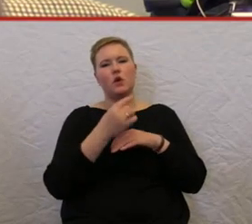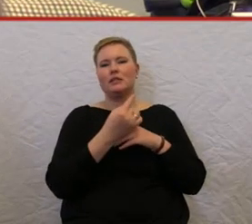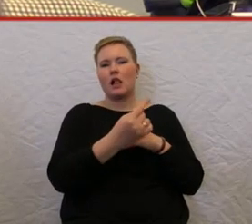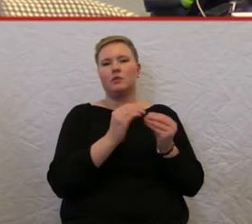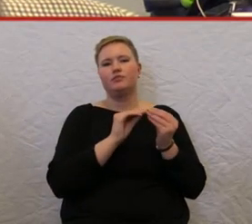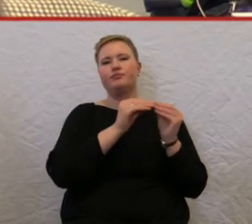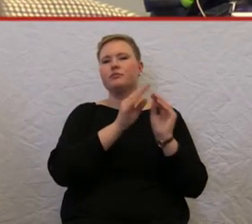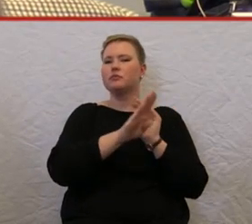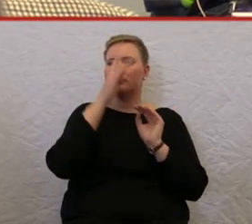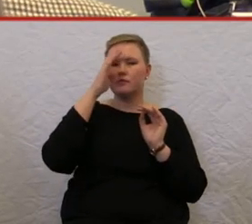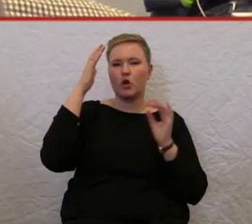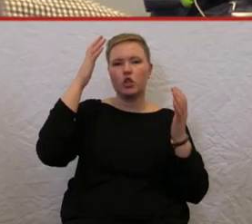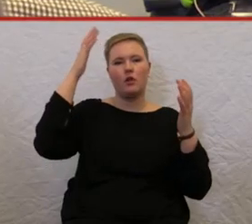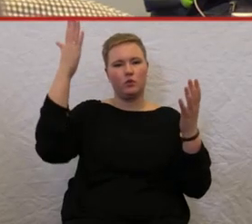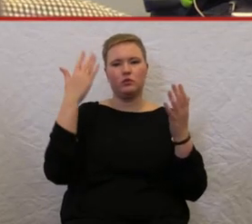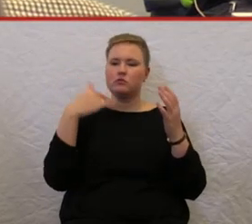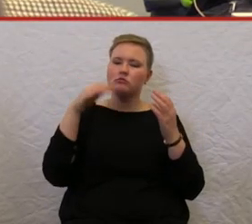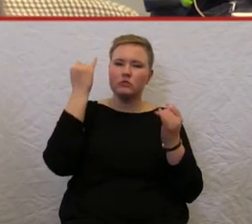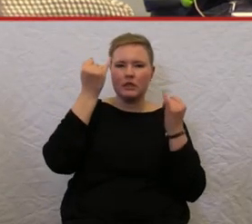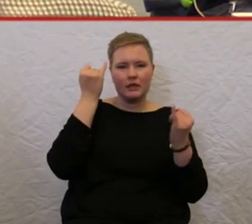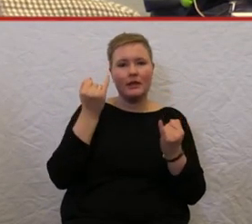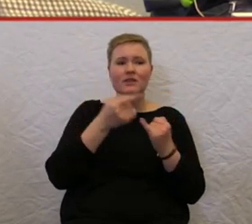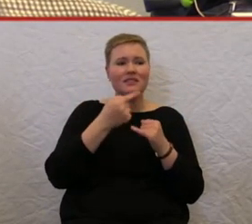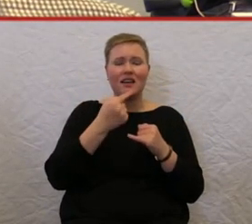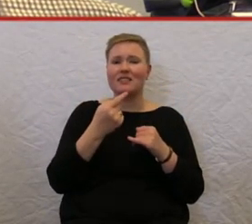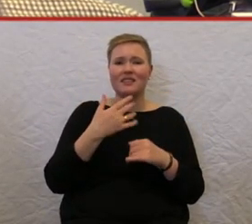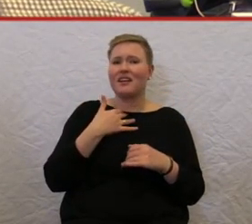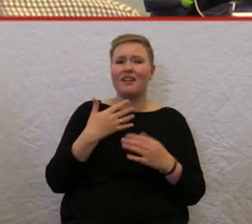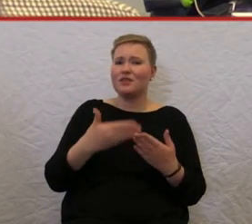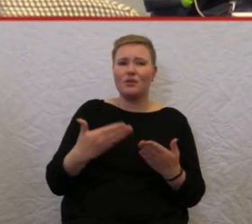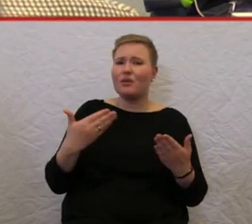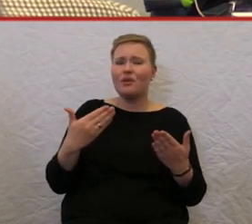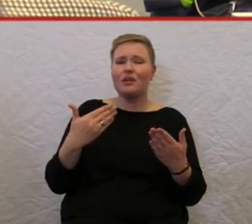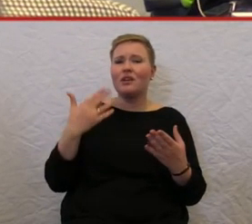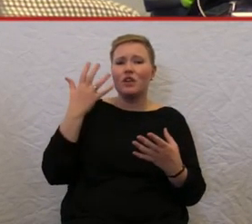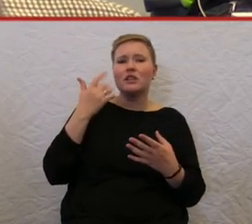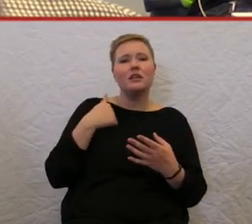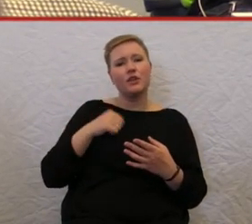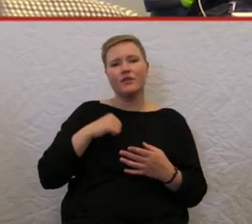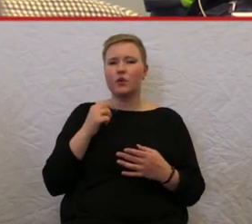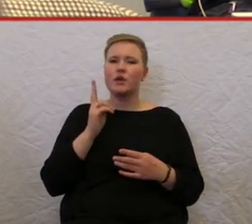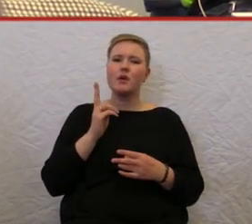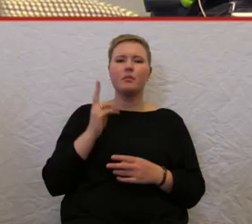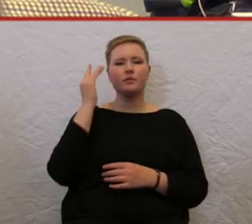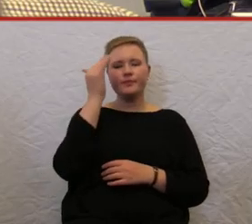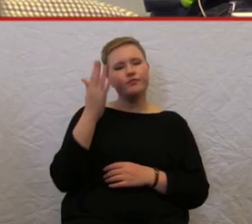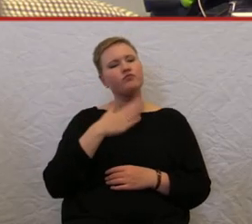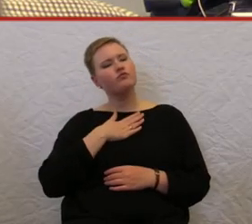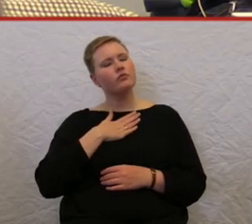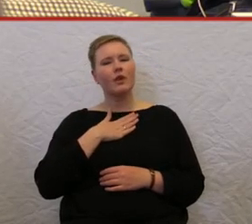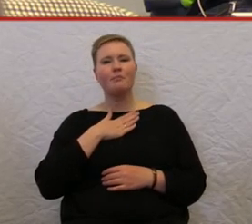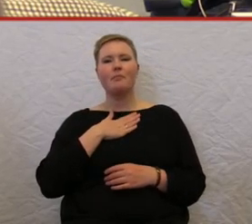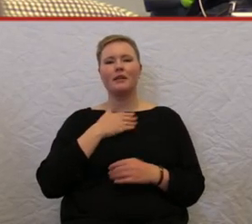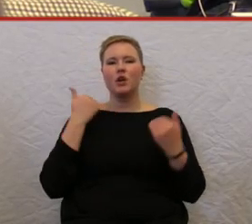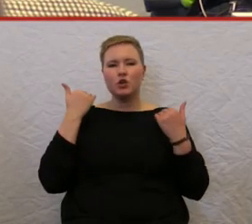nach ihren Vorstellungen. Und sie sagten, wie geil ist das eigentlich, dass ich jeden Morgen neu entscheiden kann, welche Körpergröße ich habe.